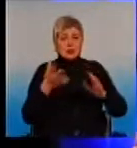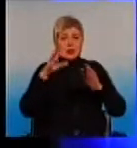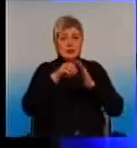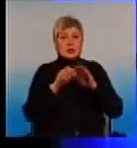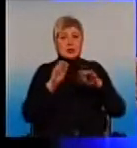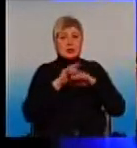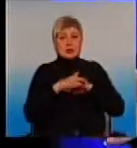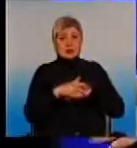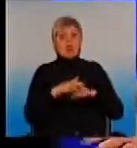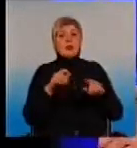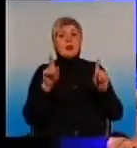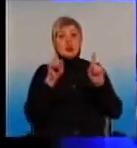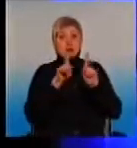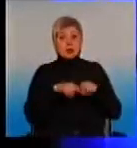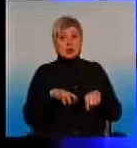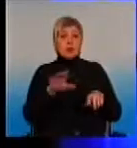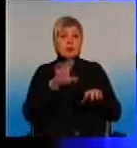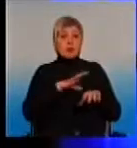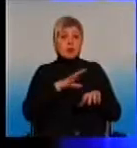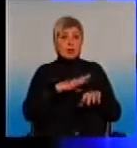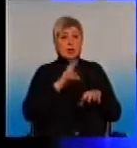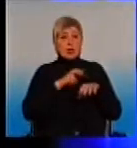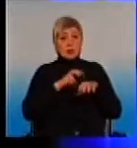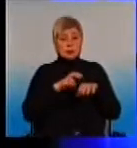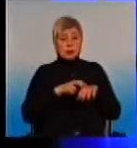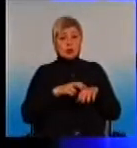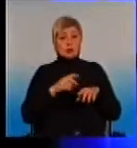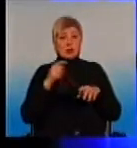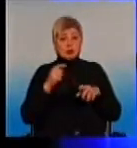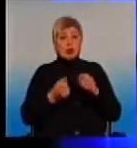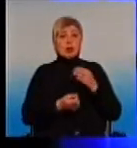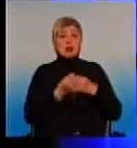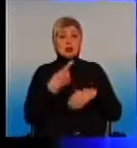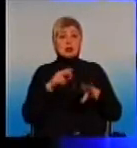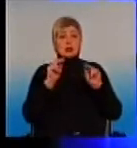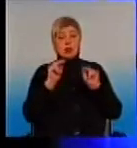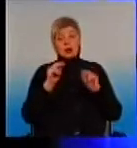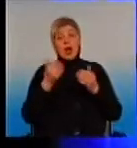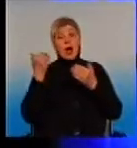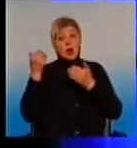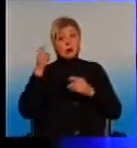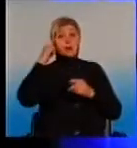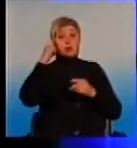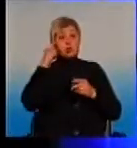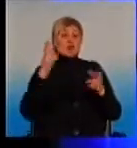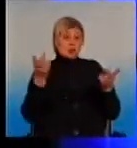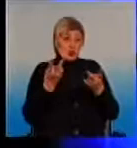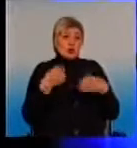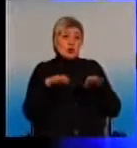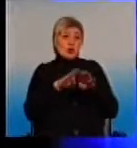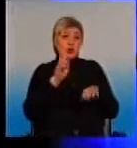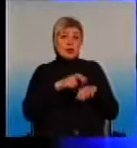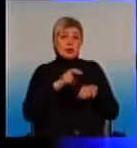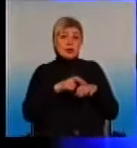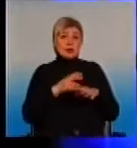таке теже буває. Доктор, казалось честным, а ви просто подумайте, нужна она вам или нет. Такая доктор, которая, если